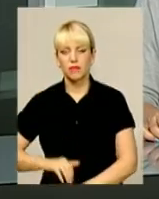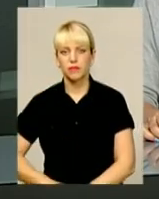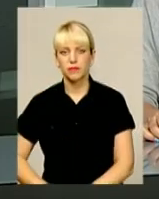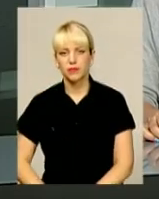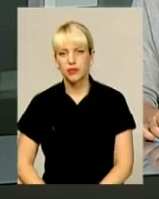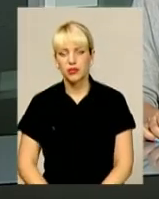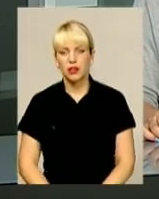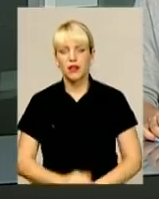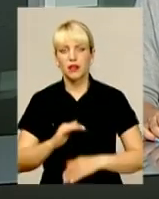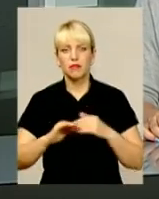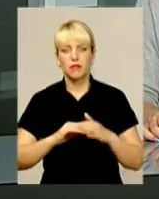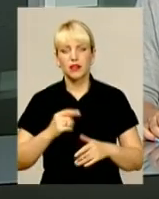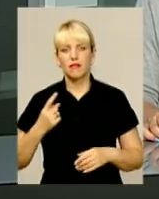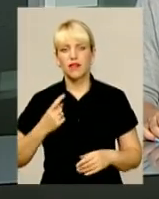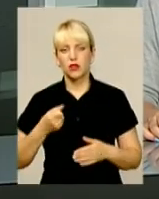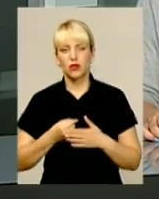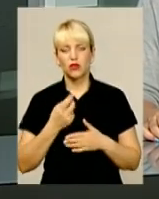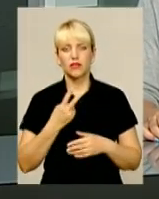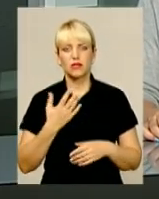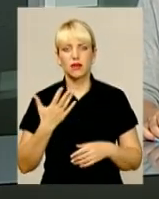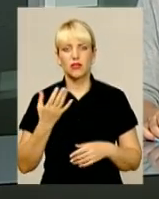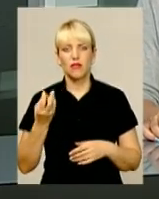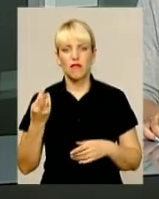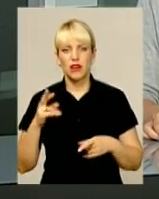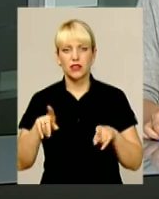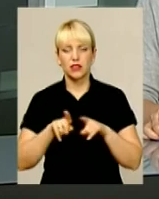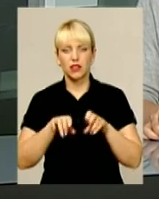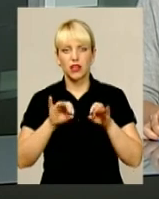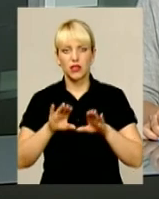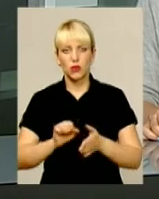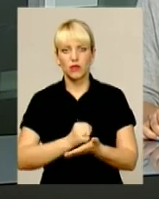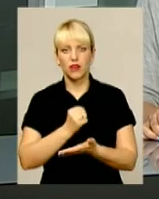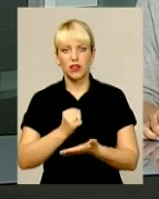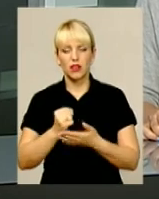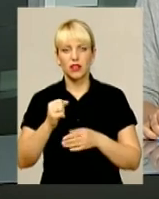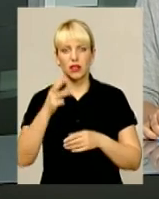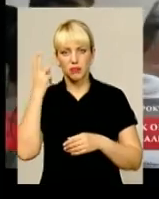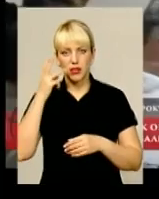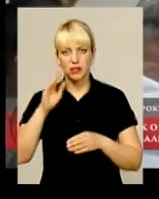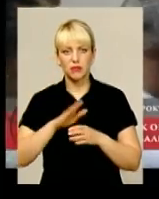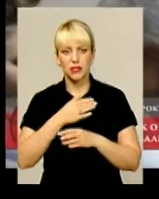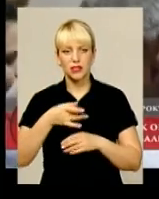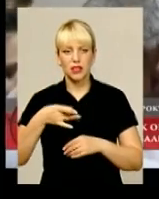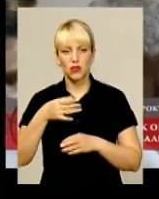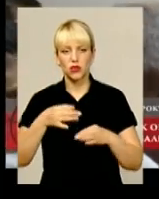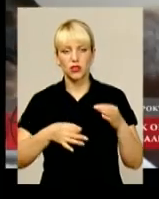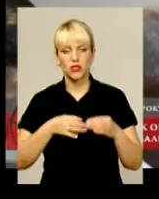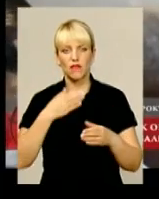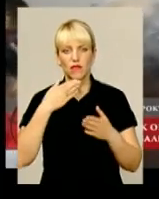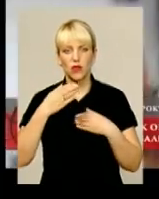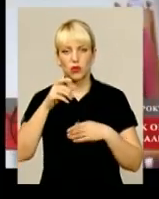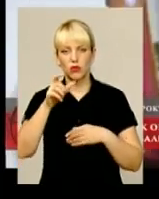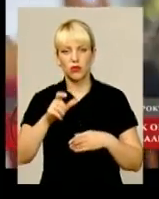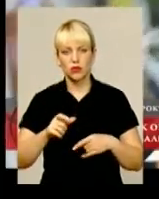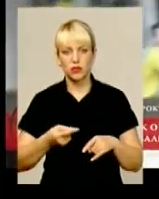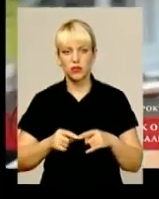Під вартою до 25 вересня. Таке рішення ухвалив Хмельницький міськрайонний суд відносно хмельницького підприємця